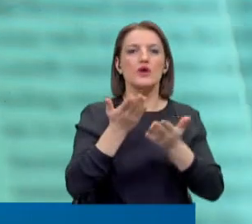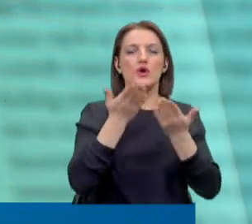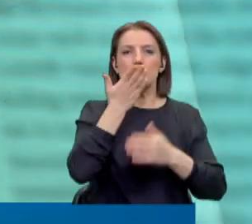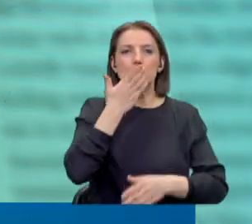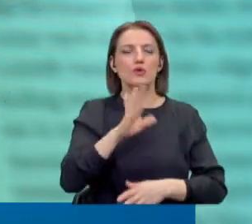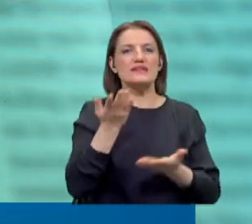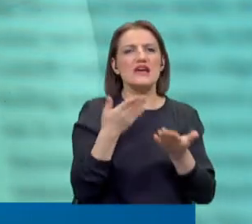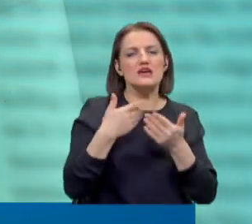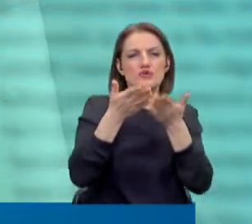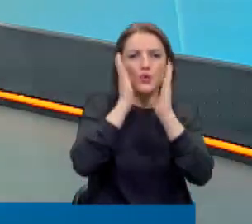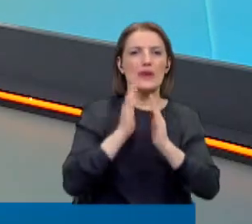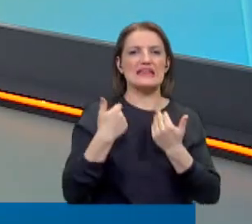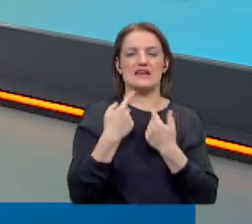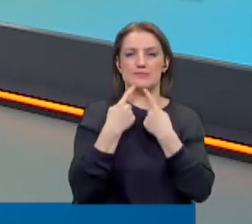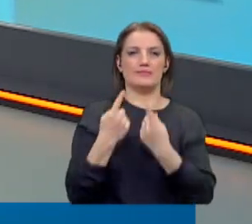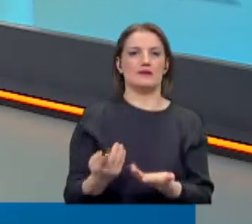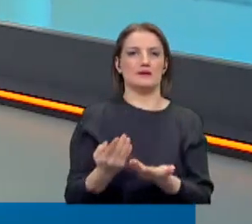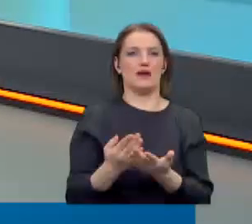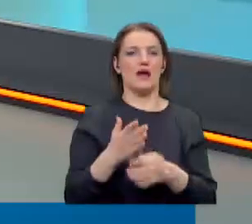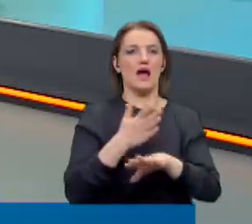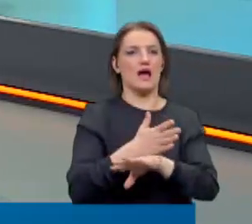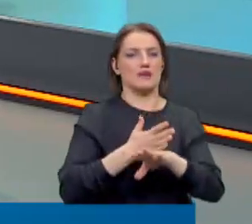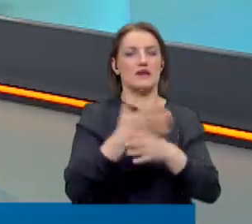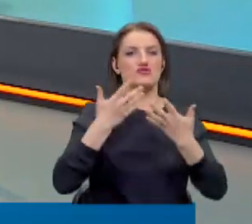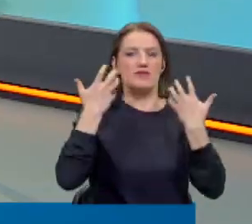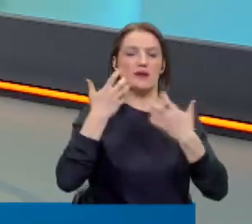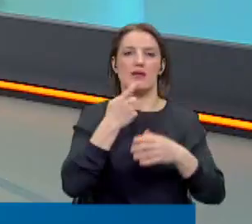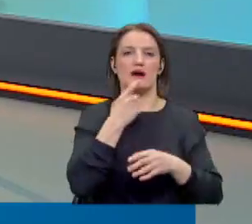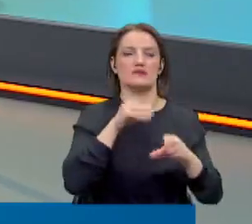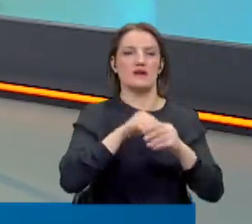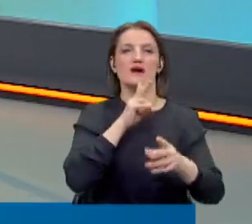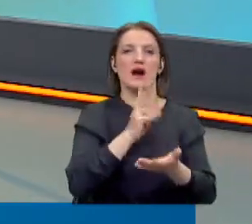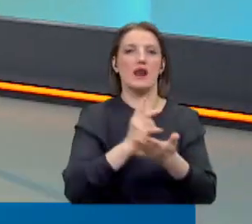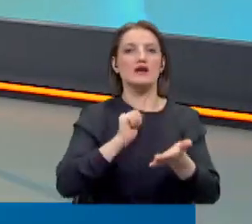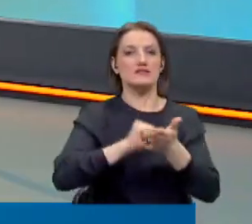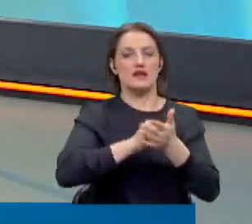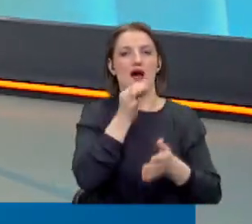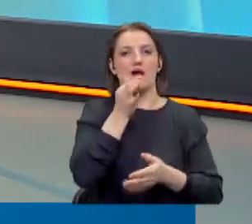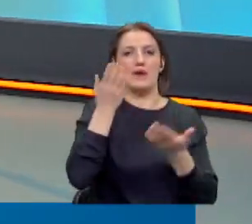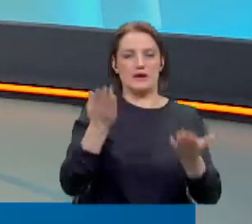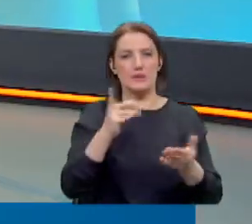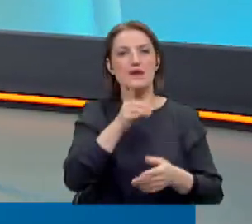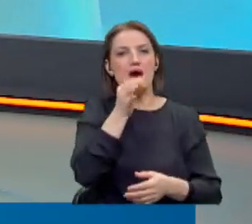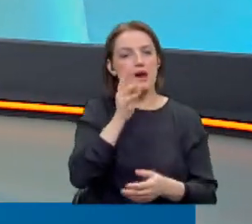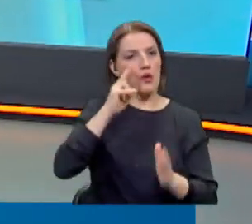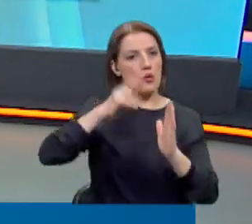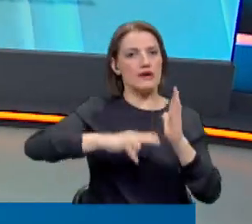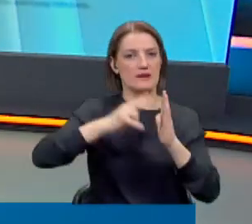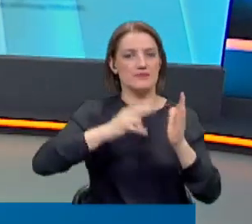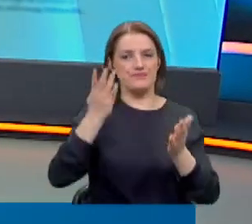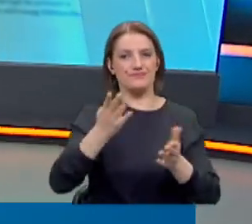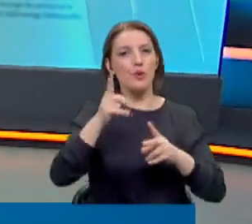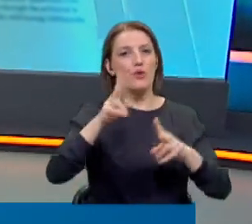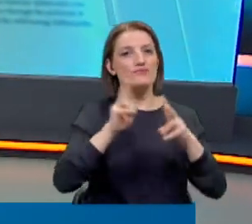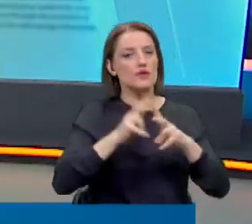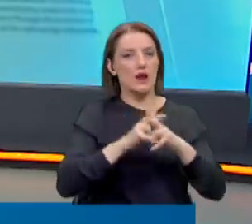nesine şükredeyim dediği ekmek canavarın ağzında Karar Gazetesi'ndeki haber. Bir haber daha okuyalım. O